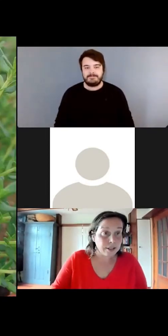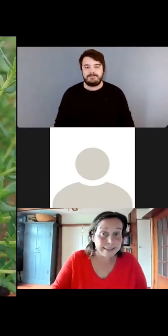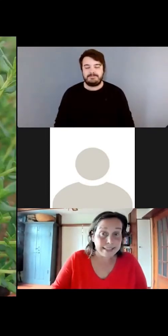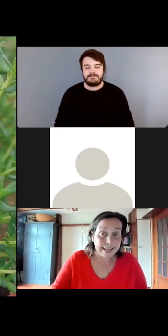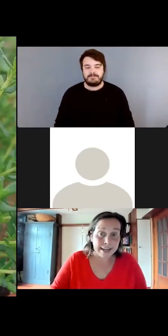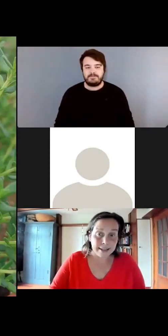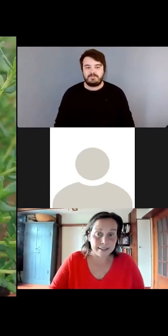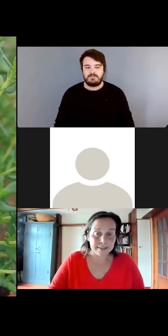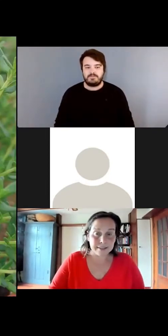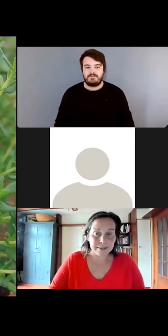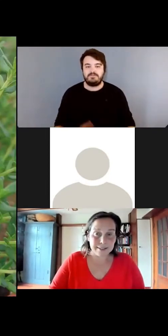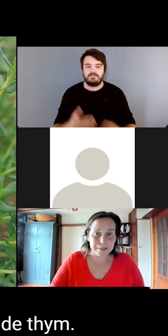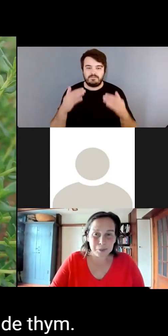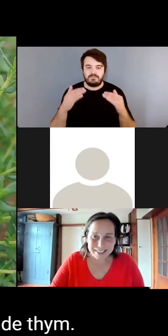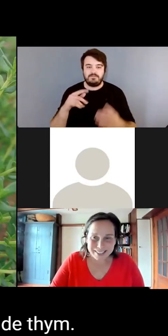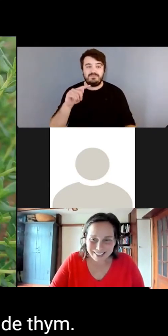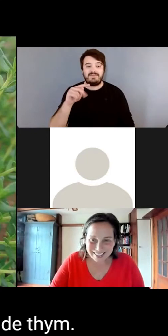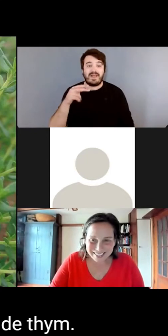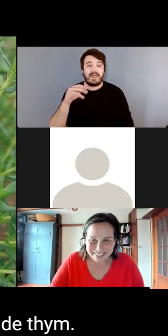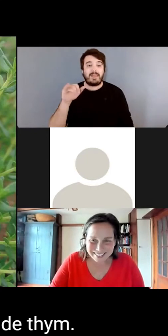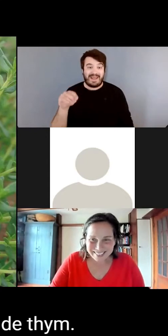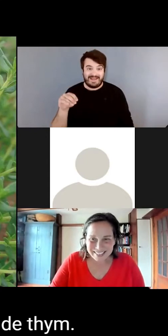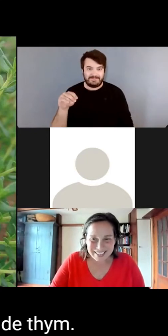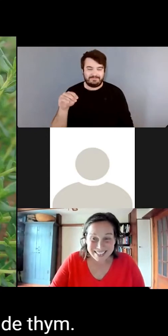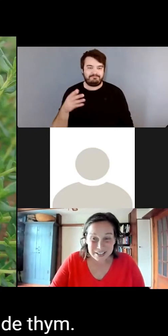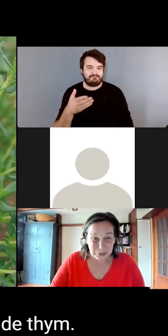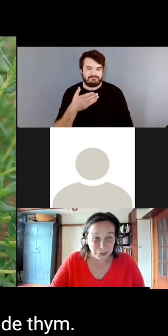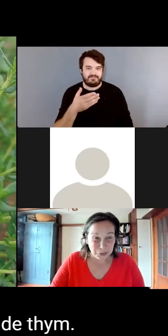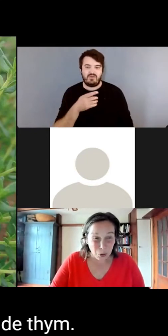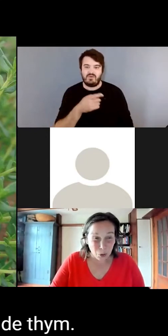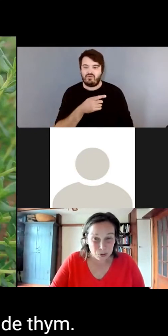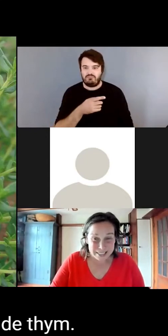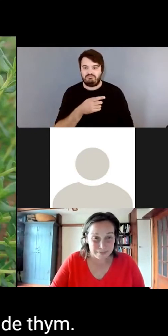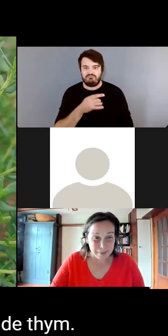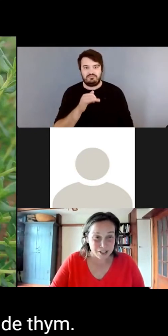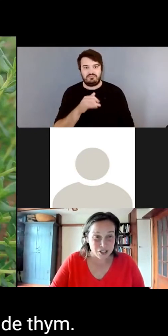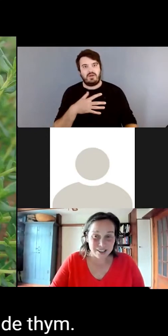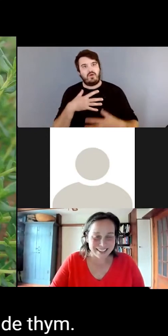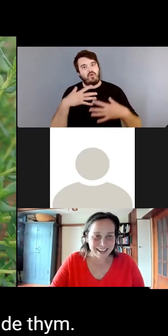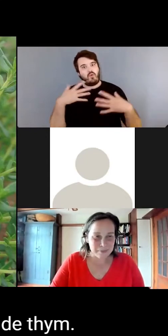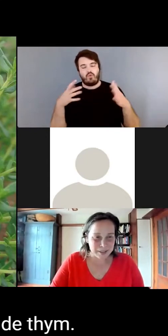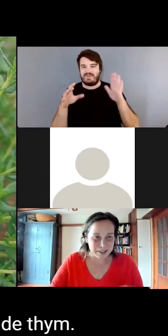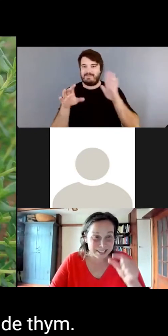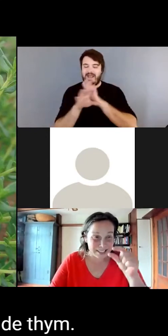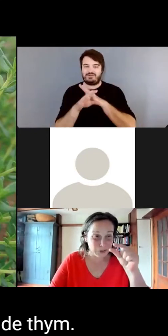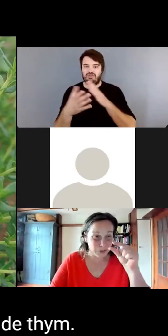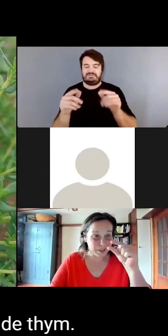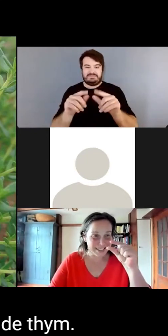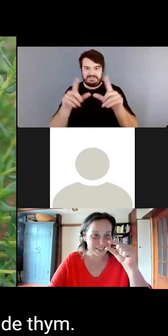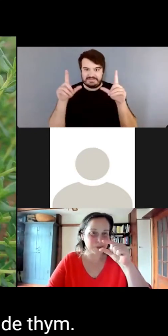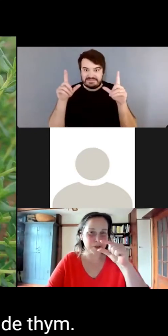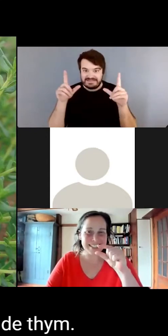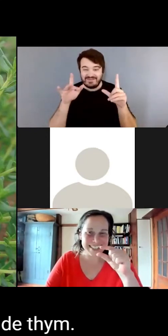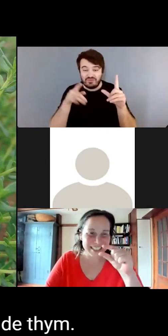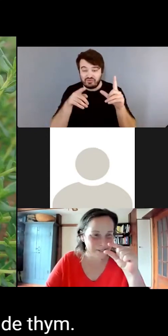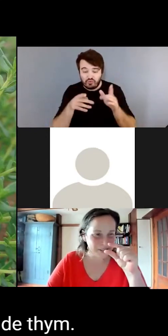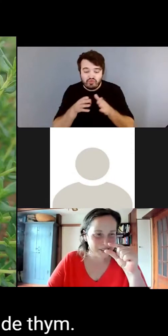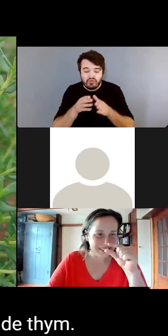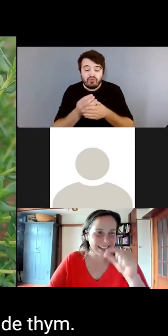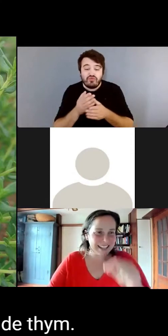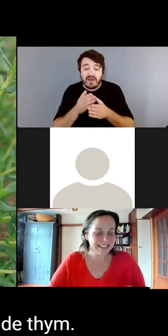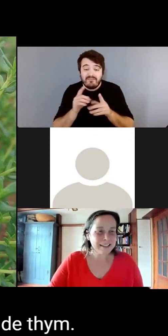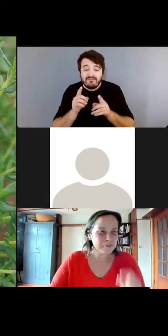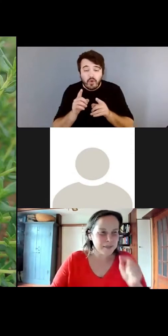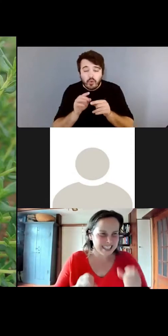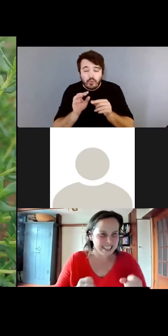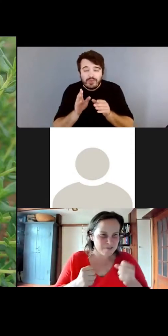Le thym. Prenez, là, c'est une grosse image de thym parce que c'est tout petit, tout petit, les feuilles